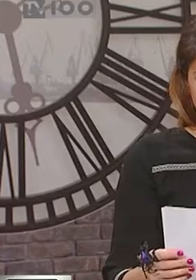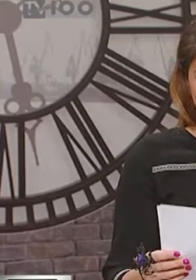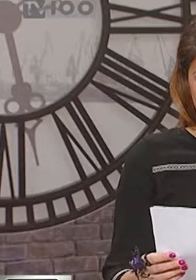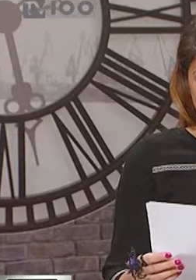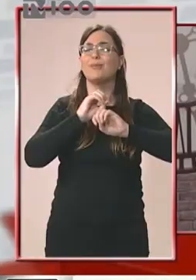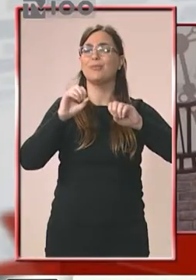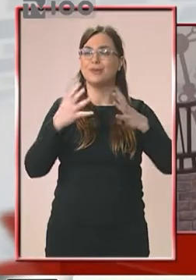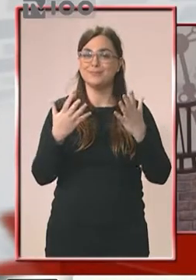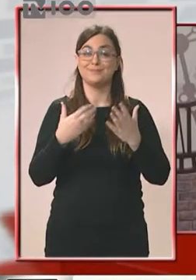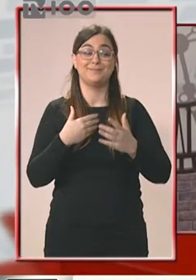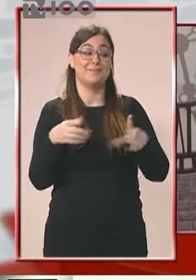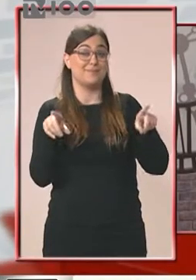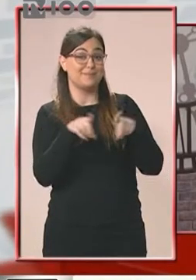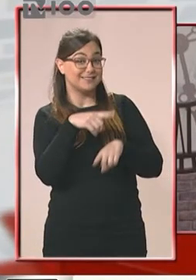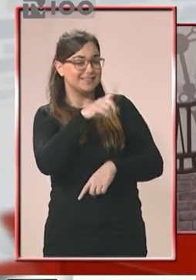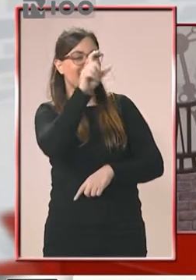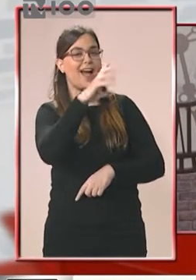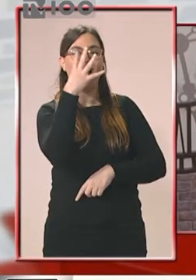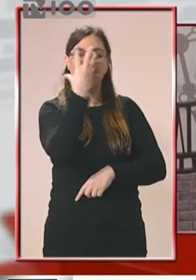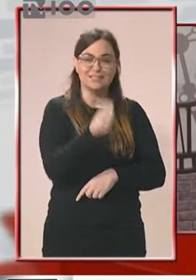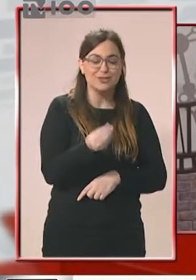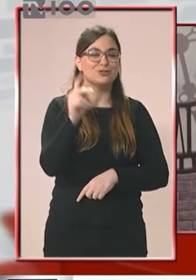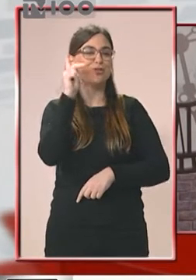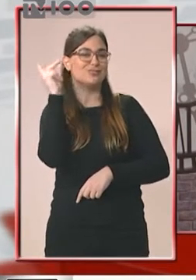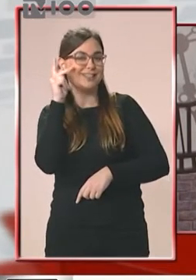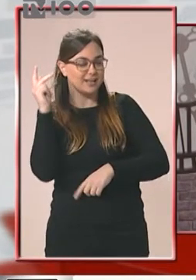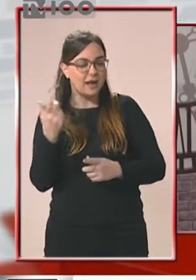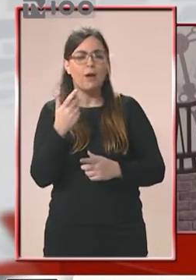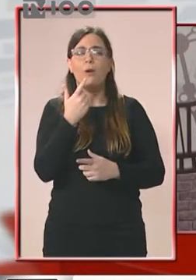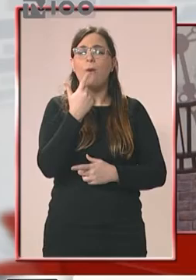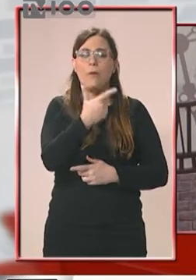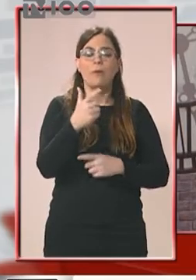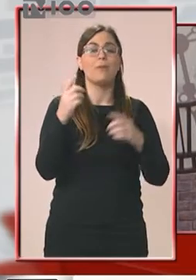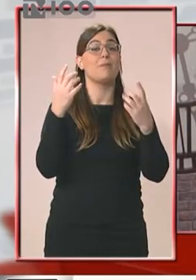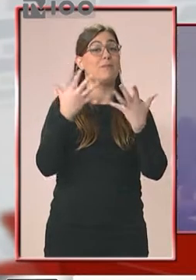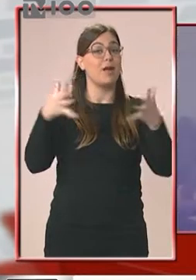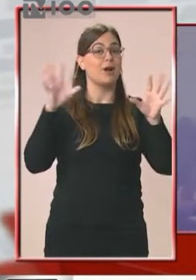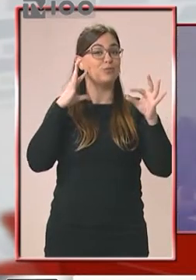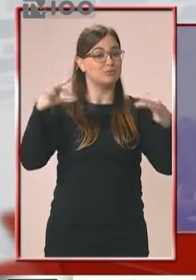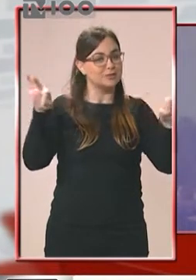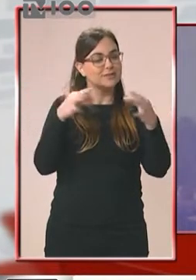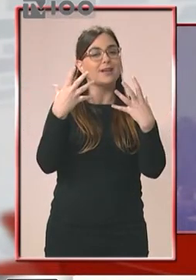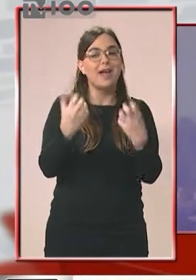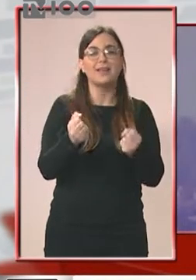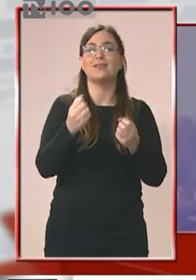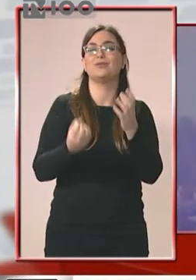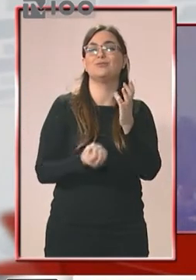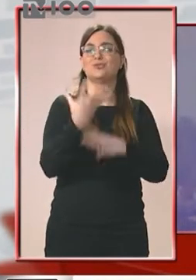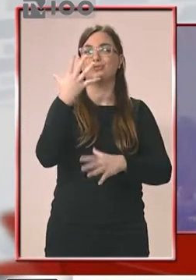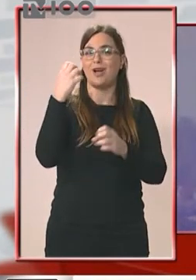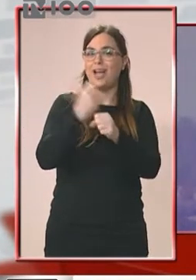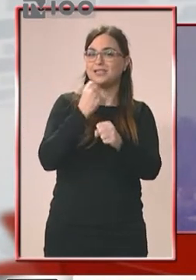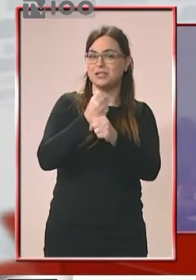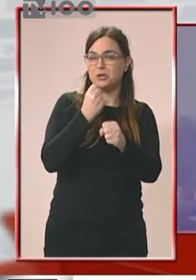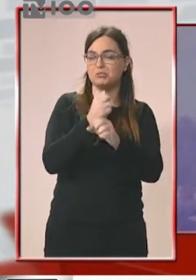Κοντά μου είναι ο Αλέξανδρος Ιωάννου και η Κωνσταντίνη Βαπαγεωργίου, καθώς στο Μέγαρο τρέχει ένα πολύ ωραίο project, ένα πολύ ωραίο εργαστήρι, για το οποίο έχετε ακούσει,